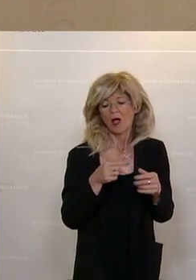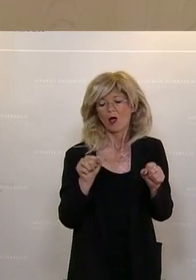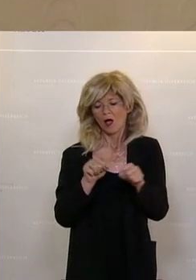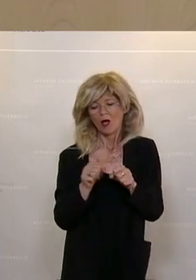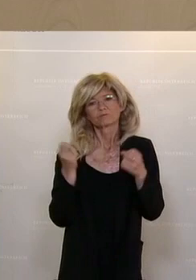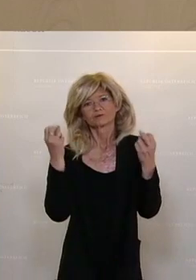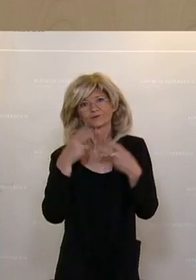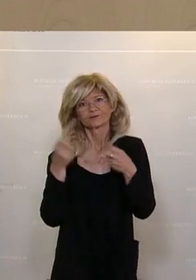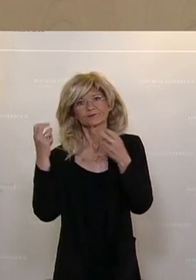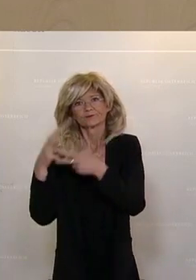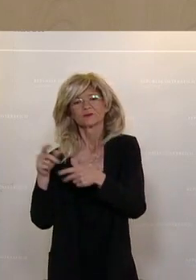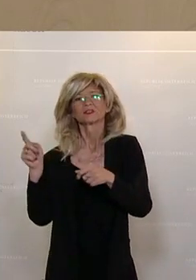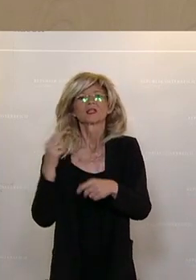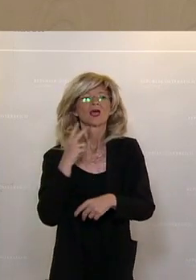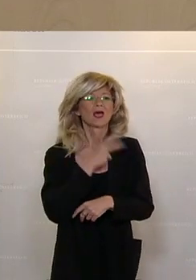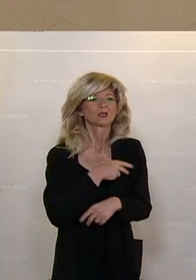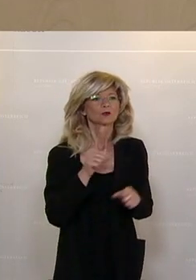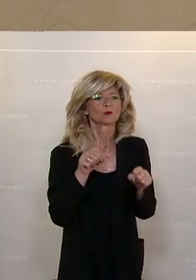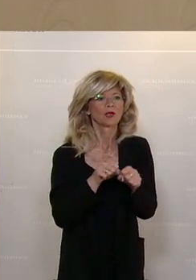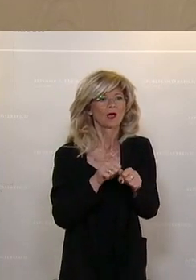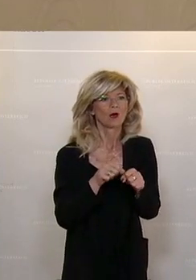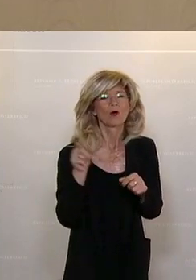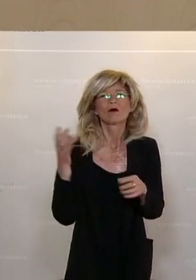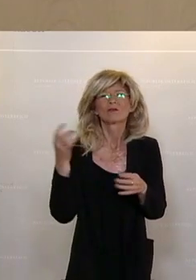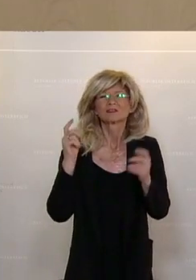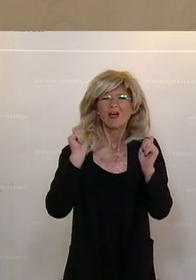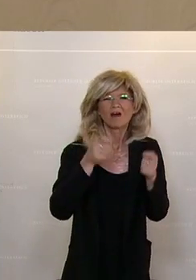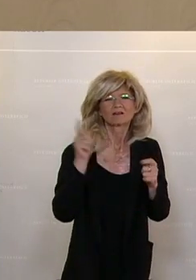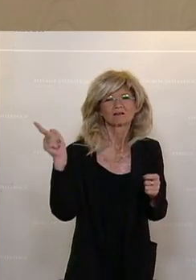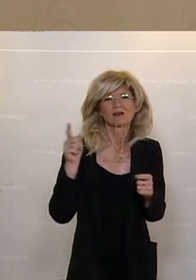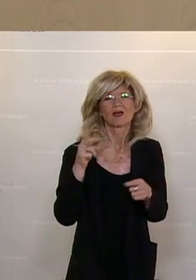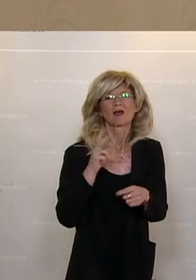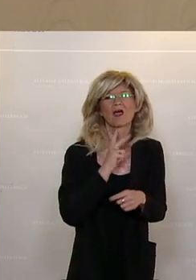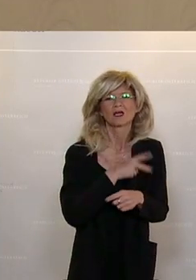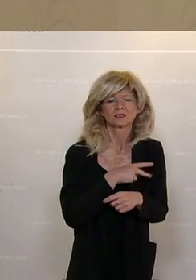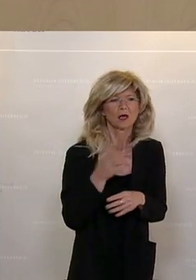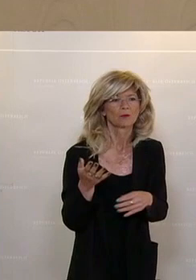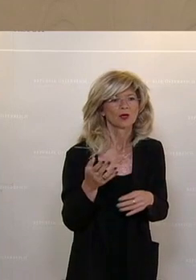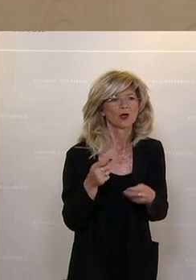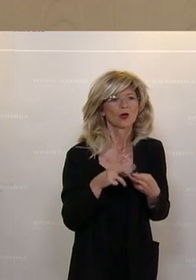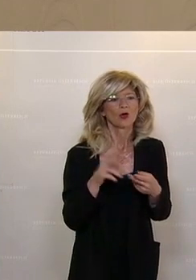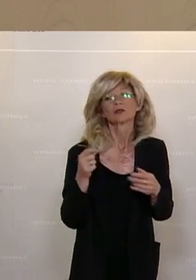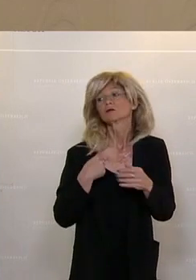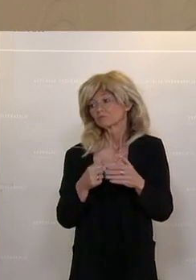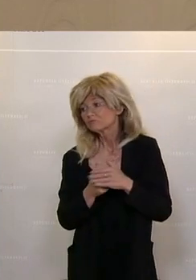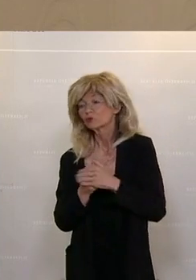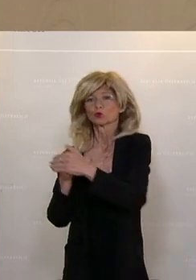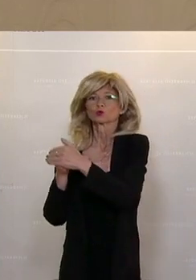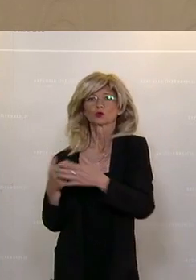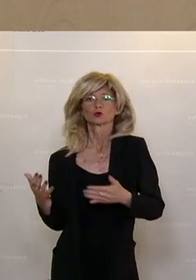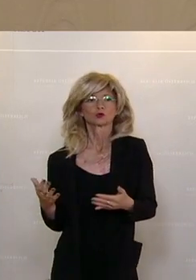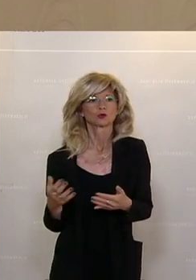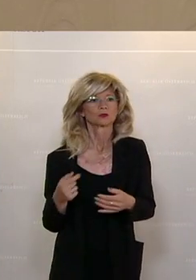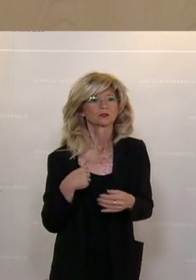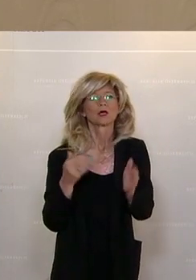von der SPÖ findet noch mehr unserer Unterstützung, denn er ist einfach ganzheitlicher gedacht. Und wie gesagt, wir brauchen